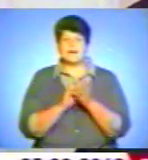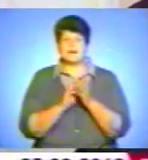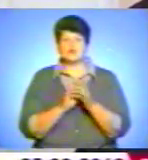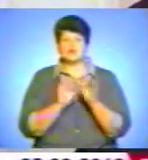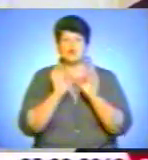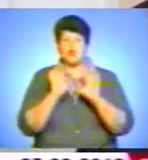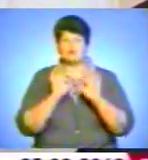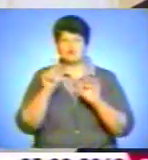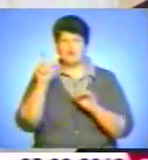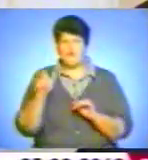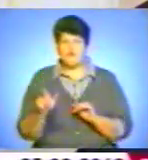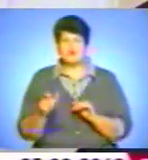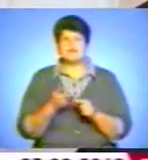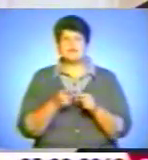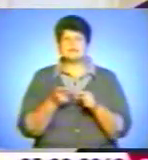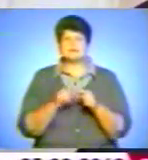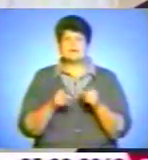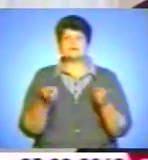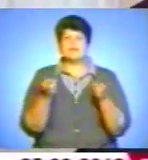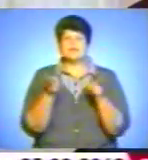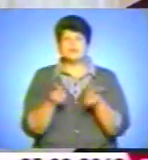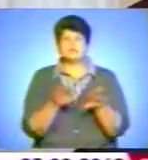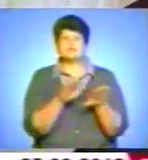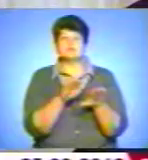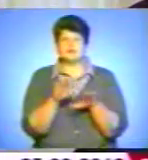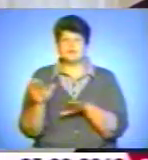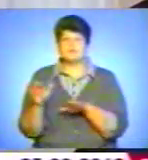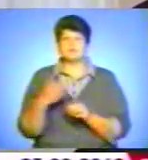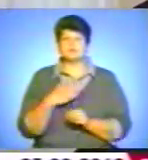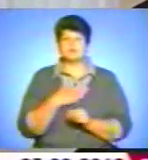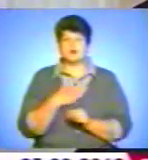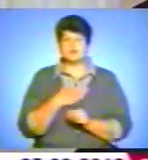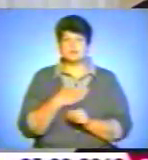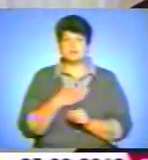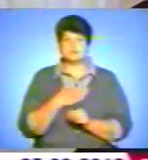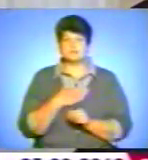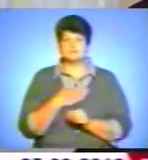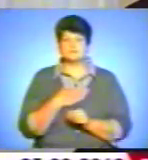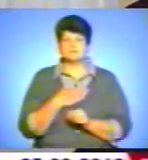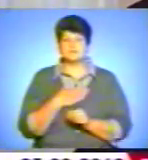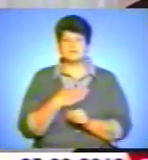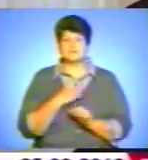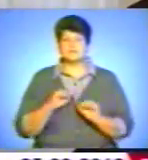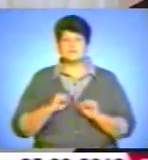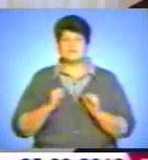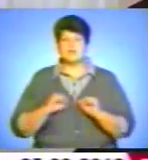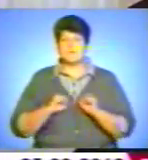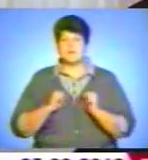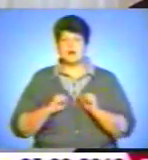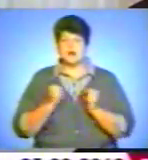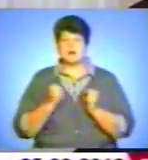все залишається на рівні наших намагань і